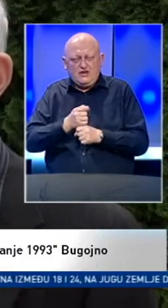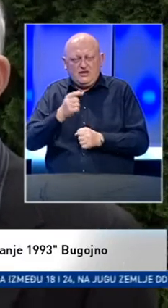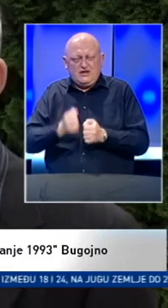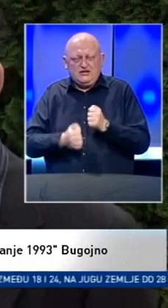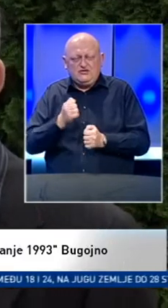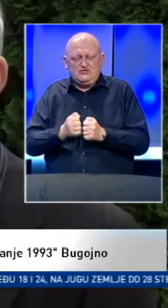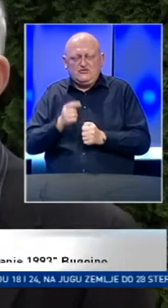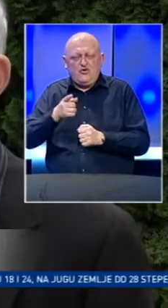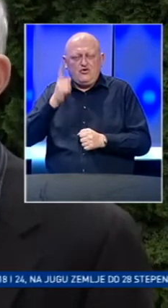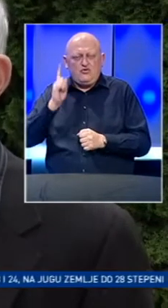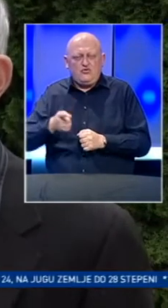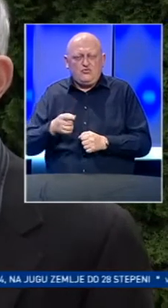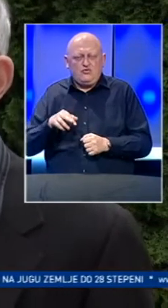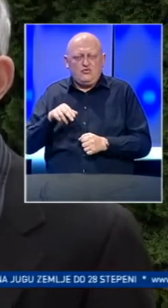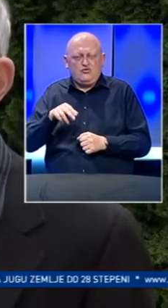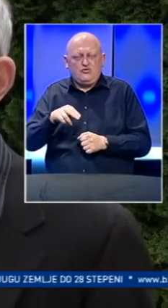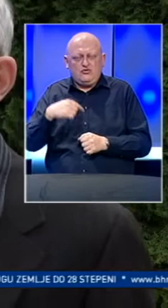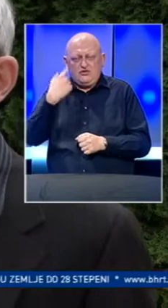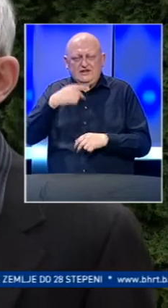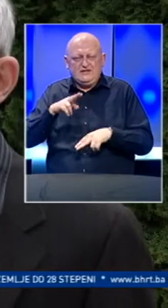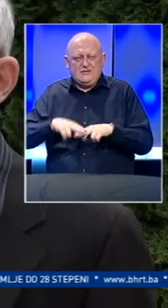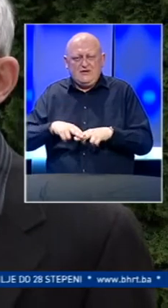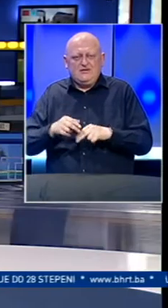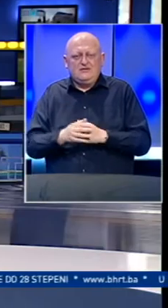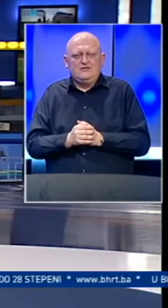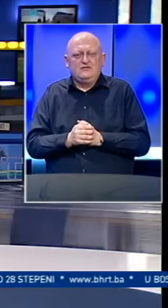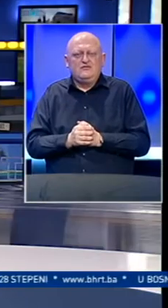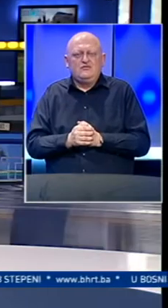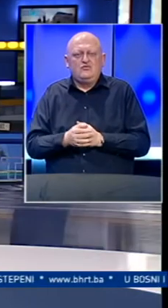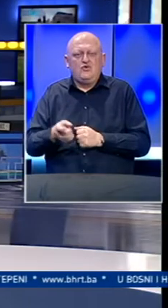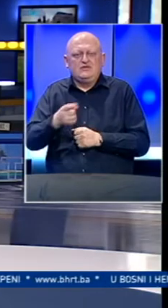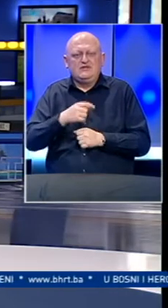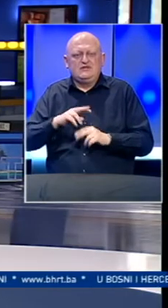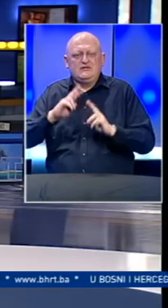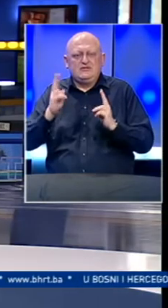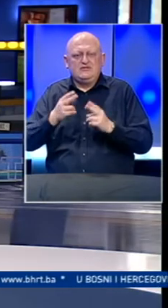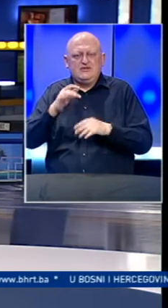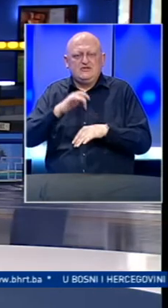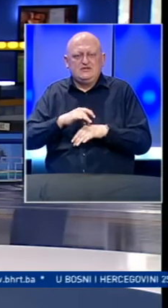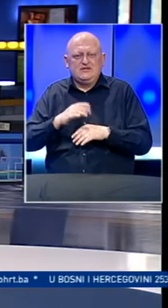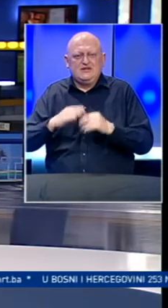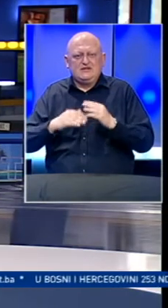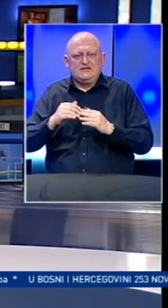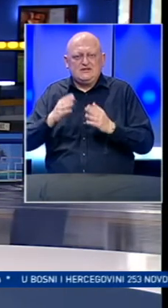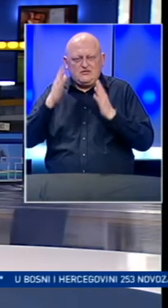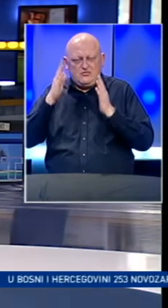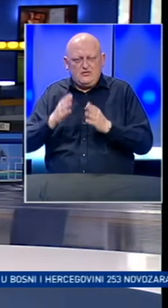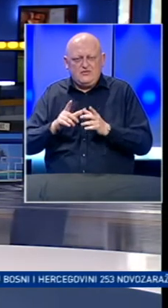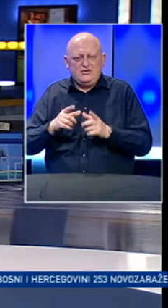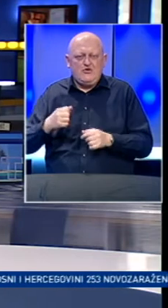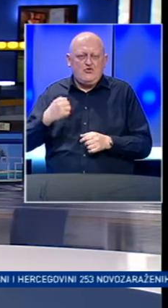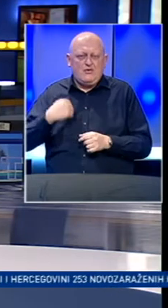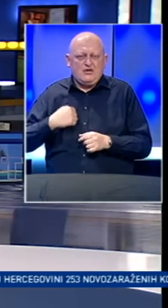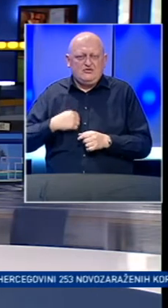zločin, on mora da dođe pred lice pravde. U organizaciji Međunarodnog centra za izgradnju